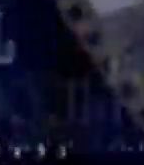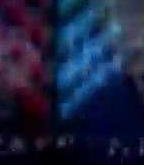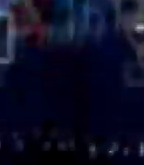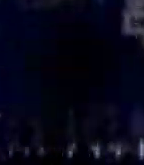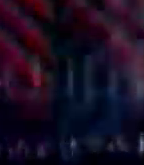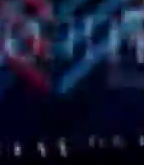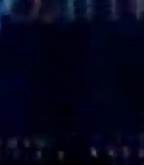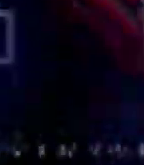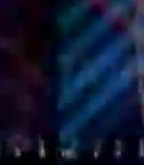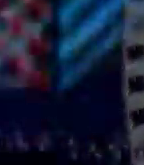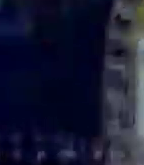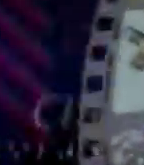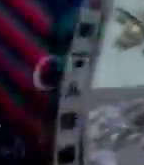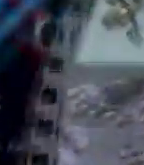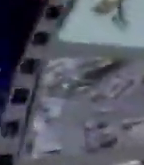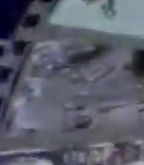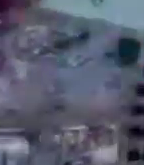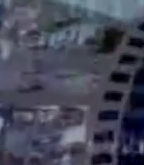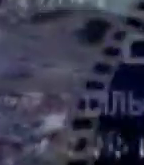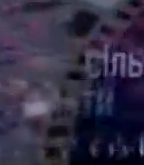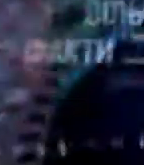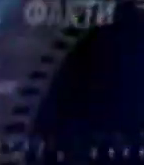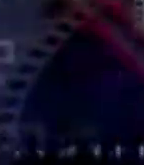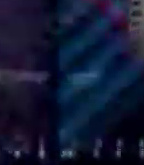Найбільш повторювання.